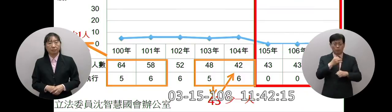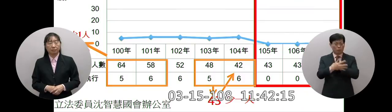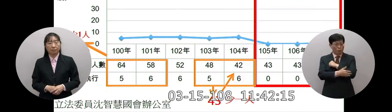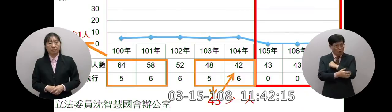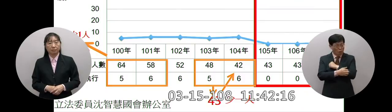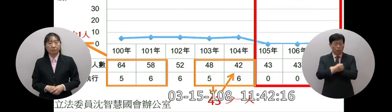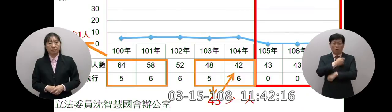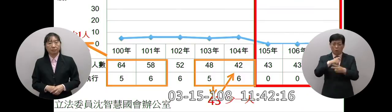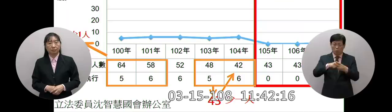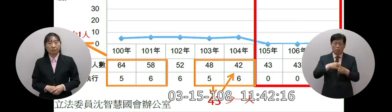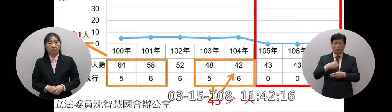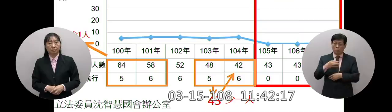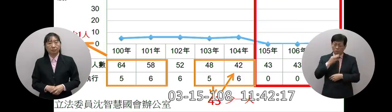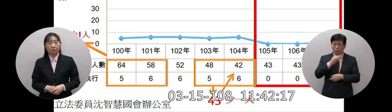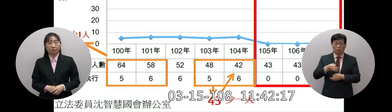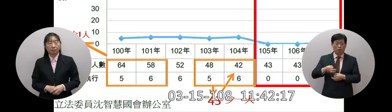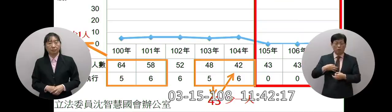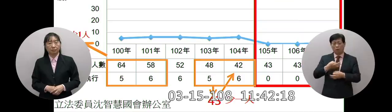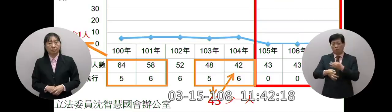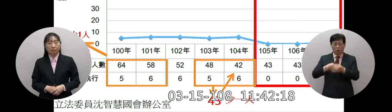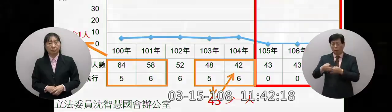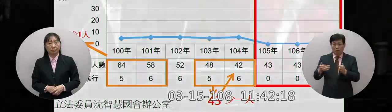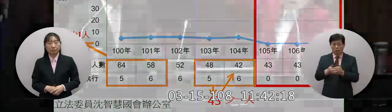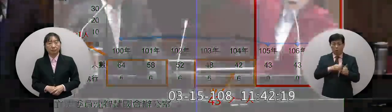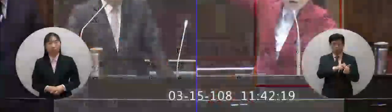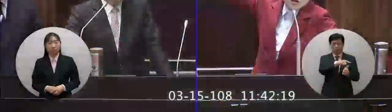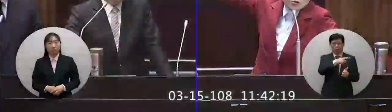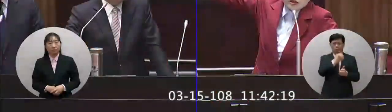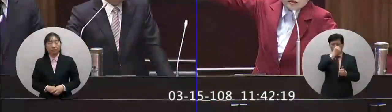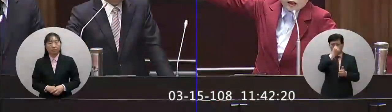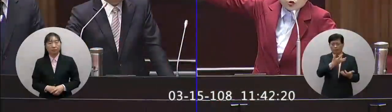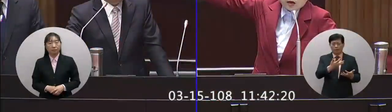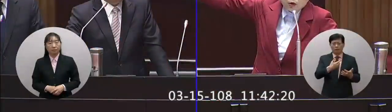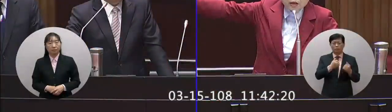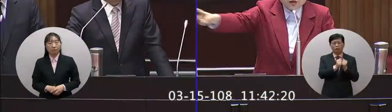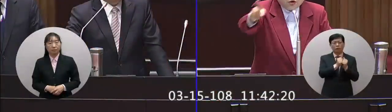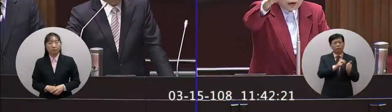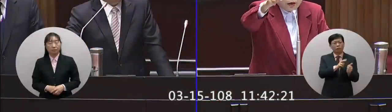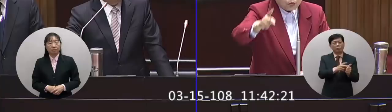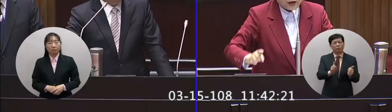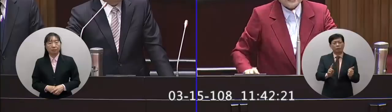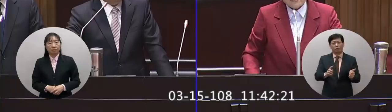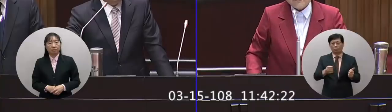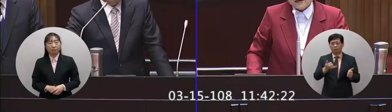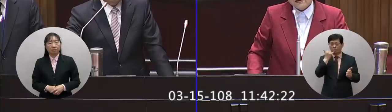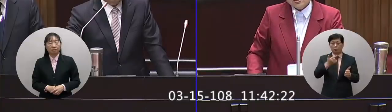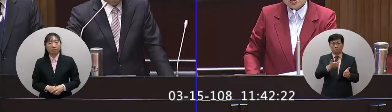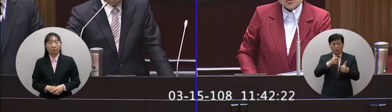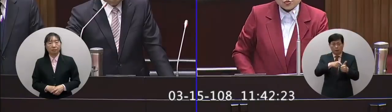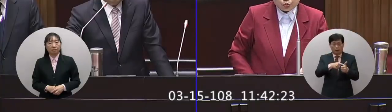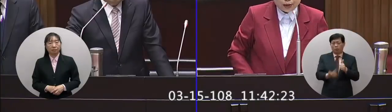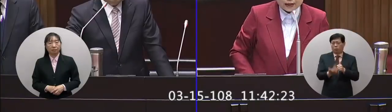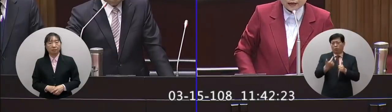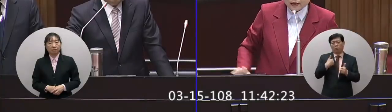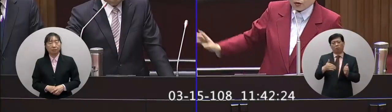工辛苦的辛苦錢一滴一滴的辛苦錢需要養這種殺人犯嗎繼續養下去嗎為什麼我們不把殺人犯